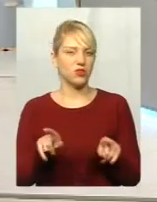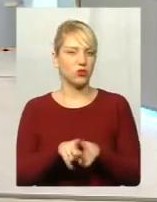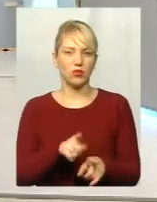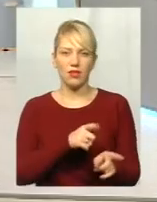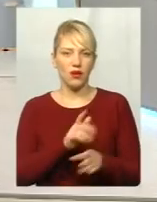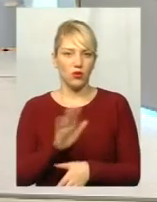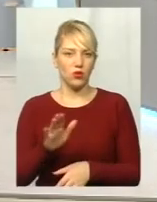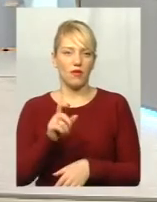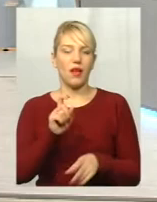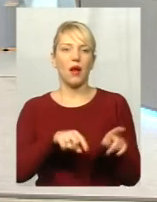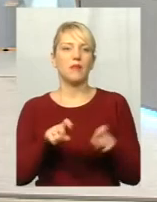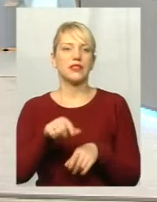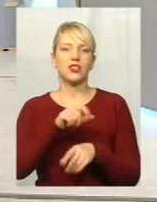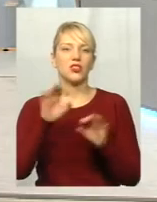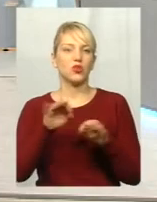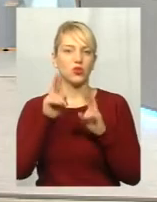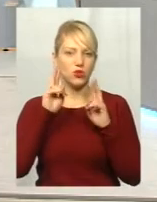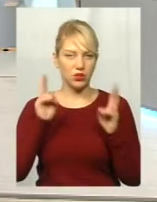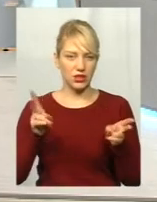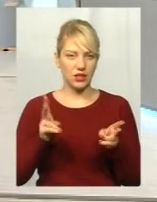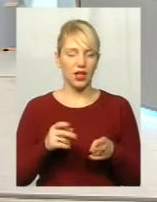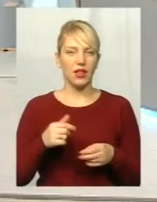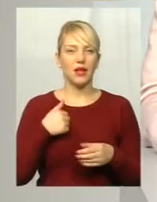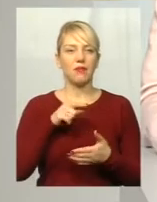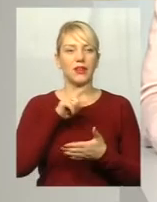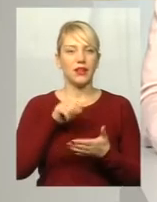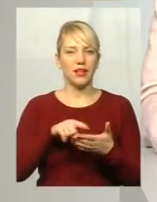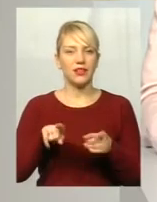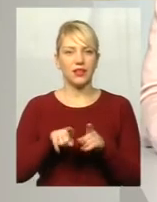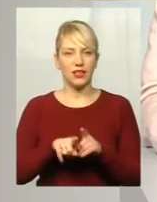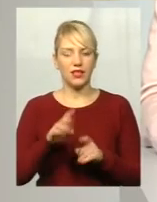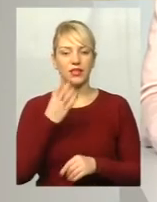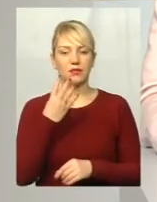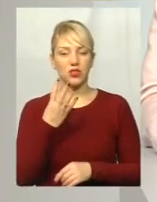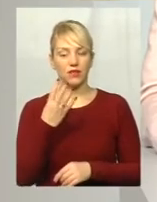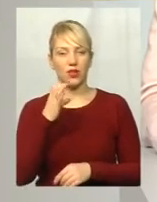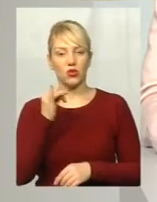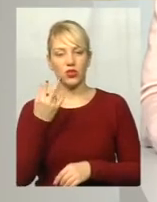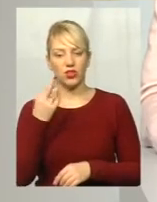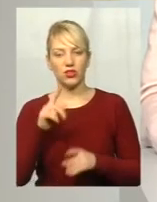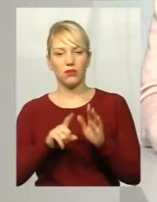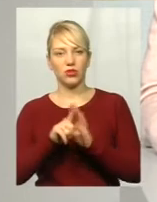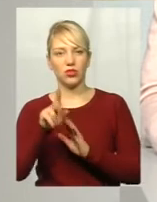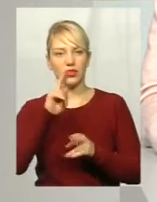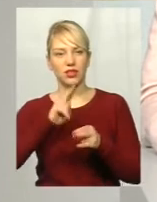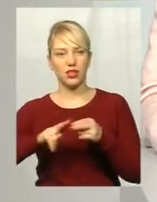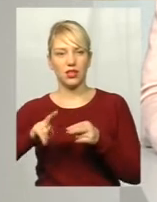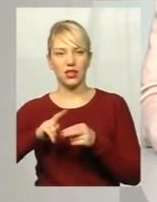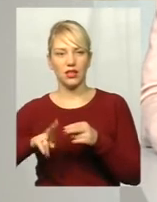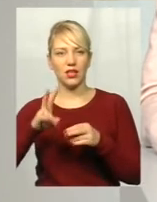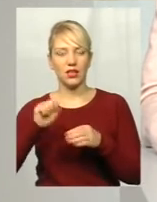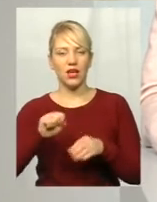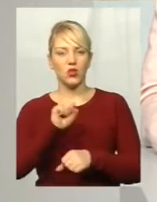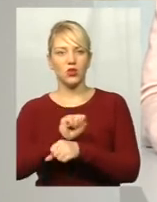Питання наступного характеру. Десь, якщо я правильно так звернув увагу, десь 4 січня почали вже зникати, на зупинках